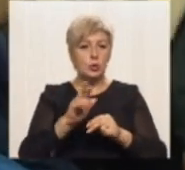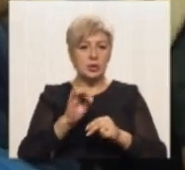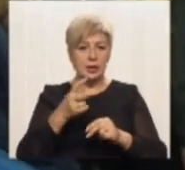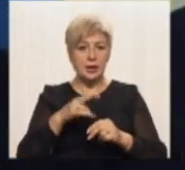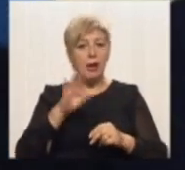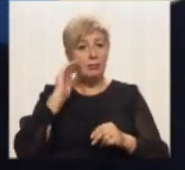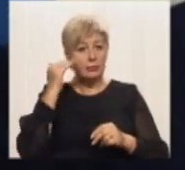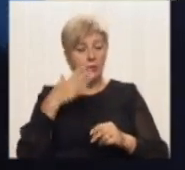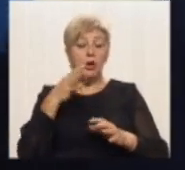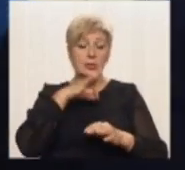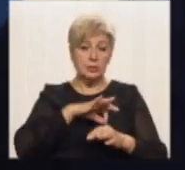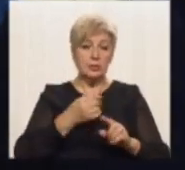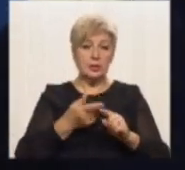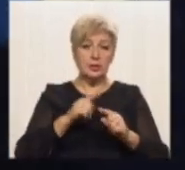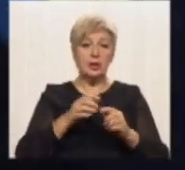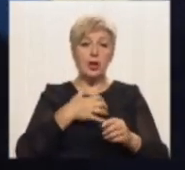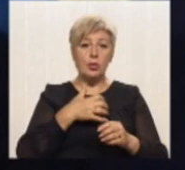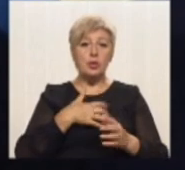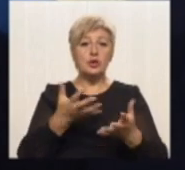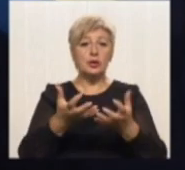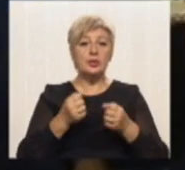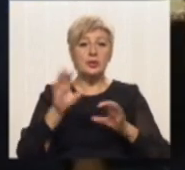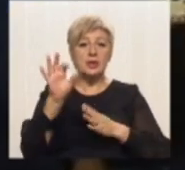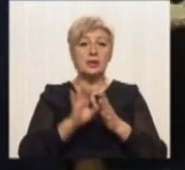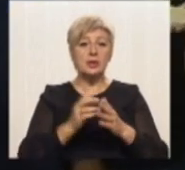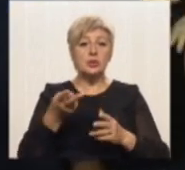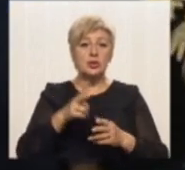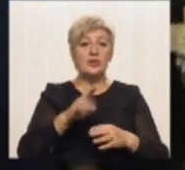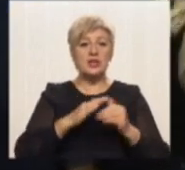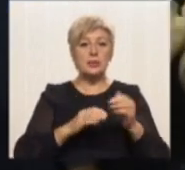скористувався цим і хоче отримати одразу дві спеціальності.